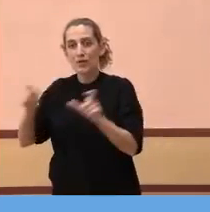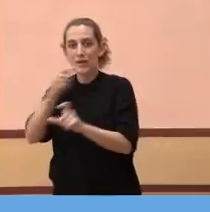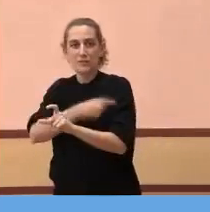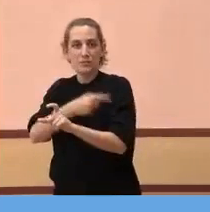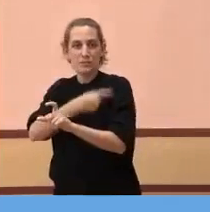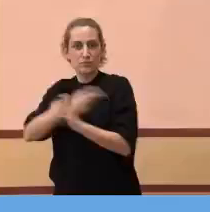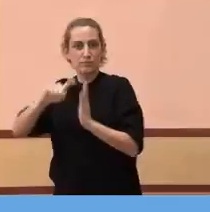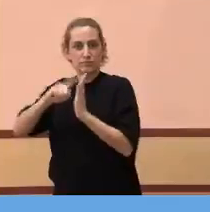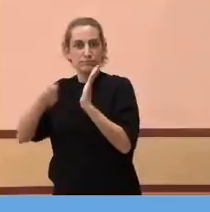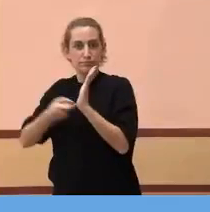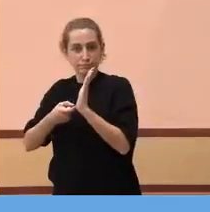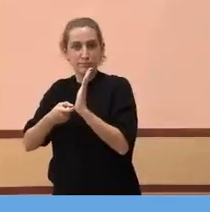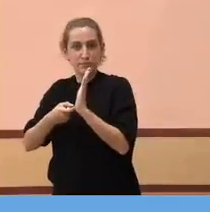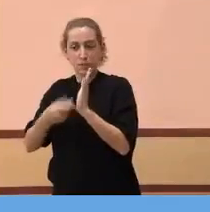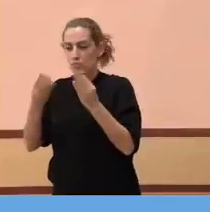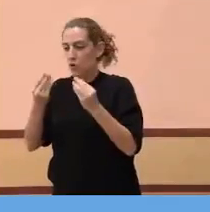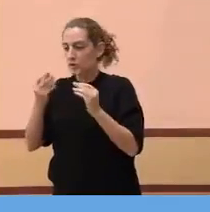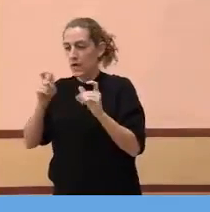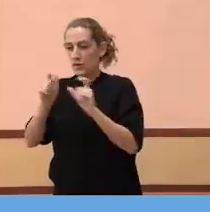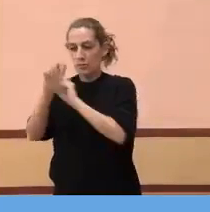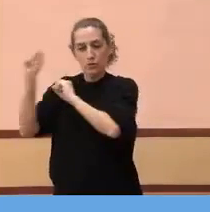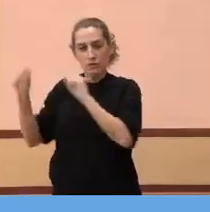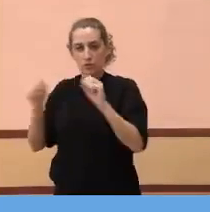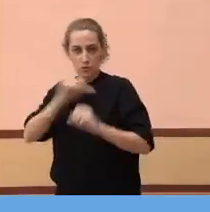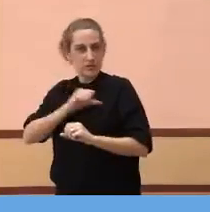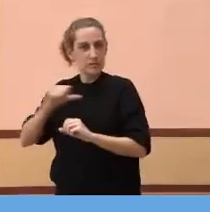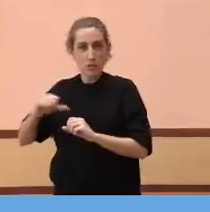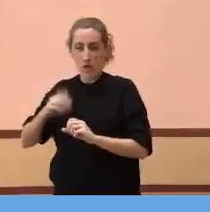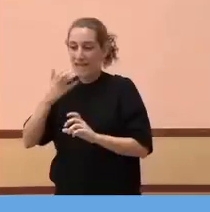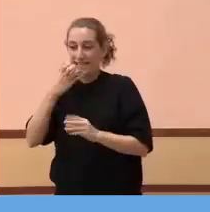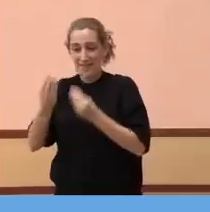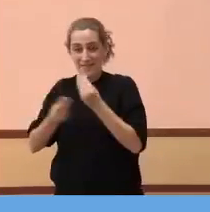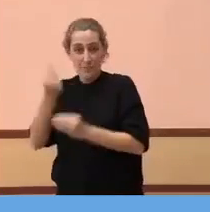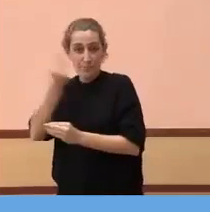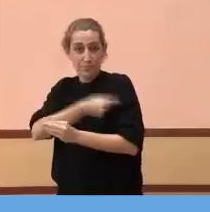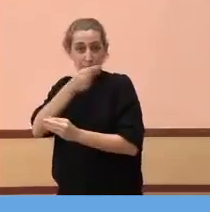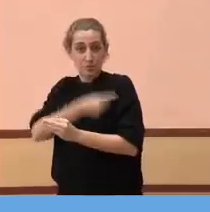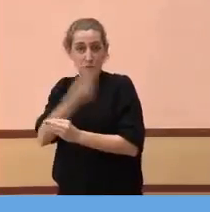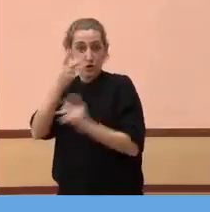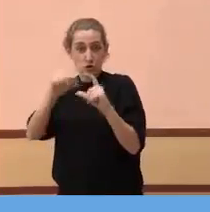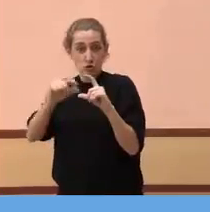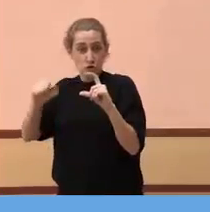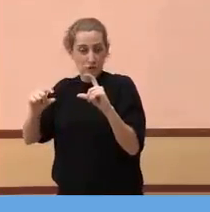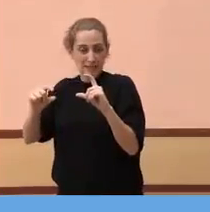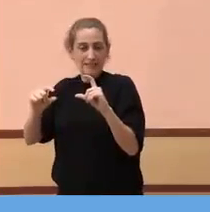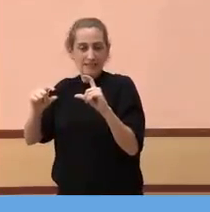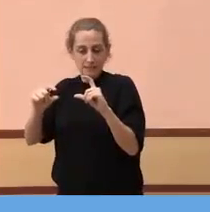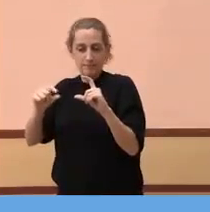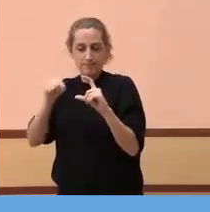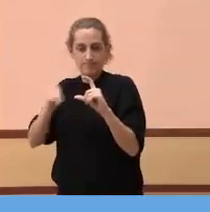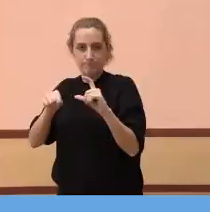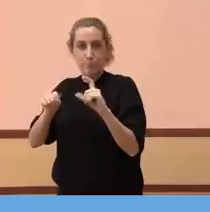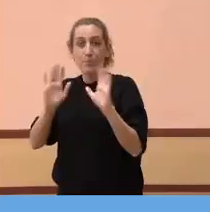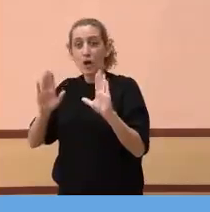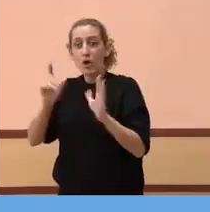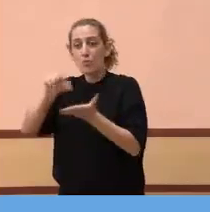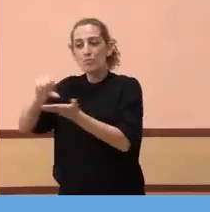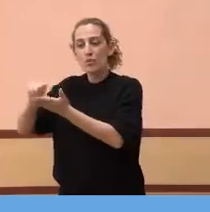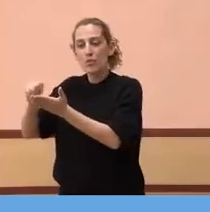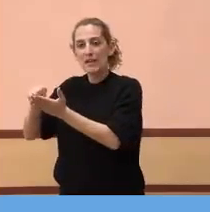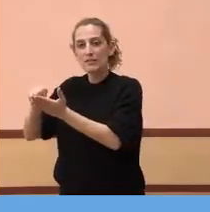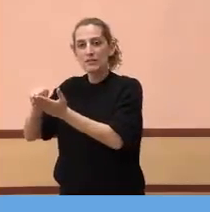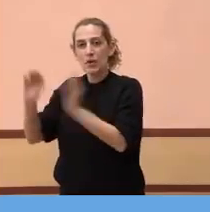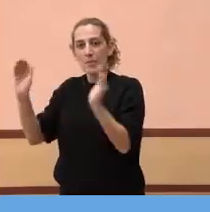molta protecció individual, certament, si fem les dues dosis, o bé, pensem, com deia abans,